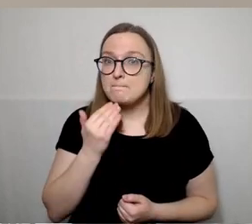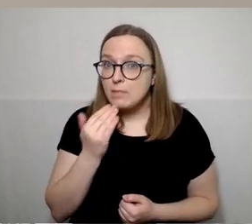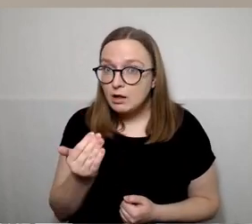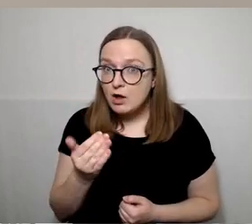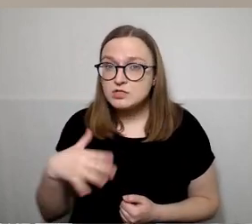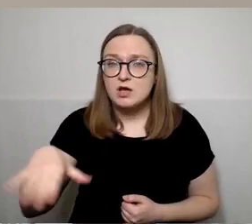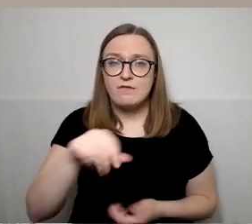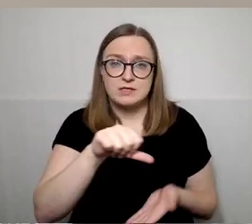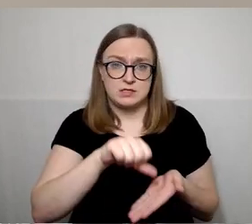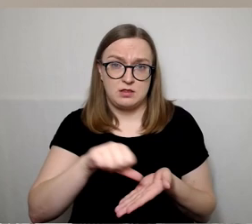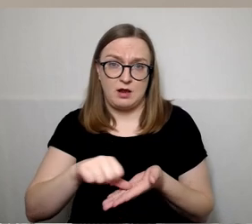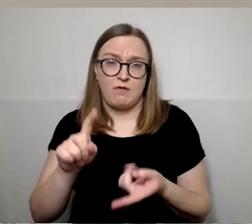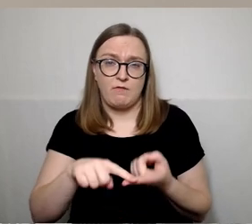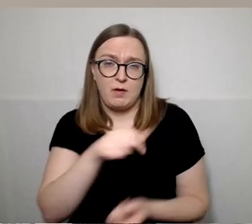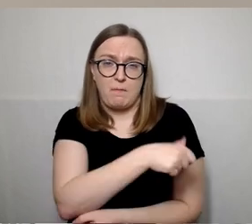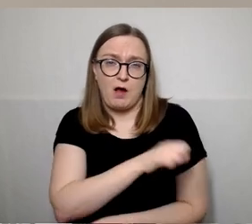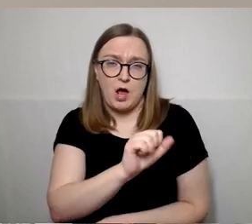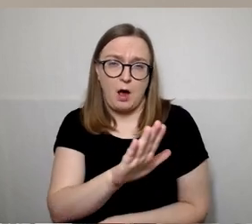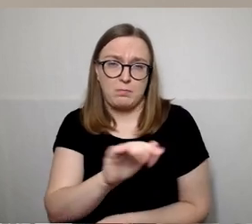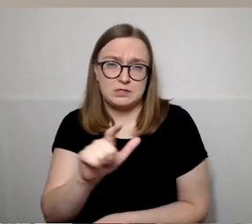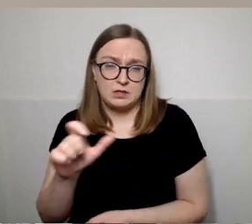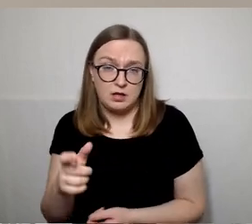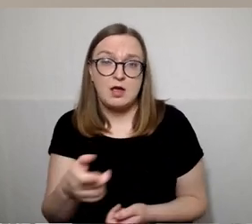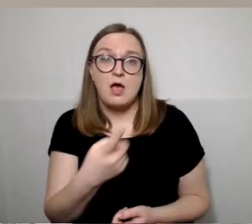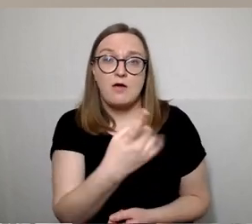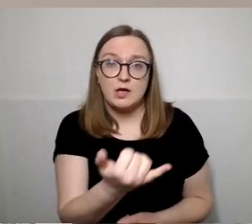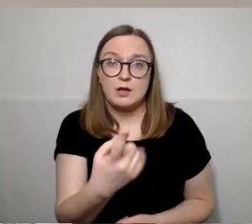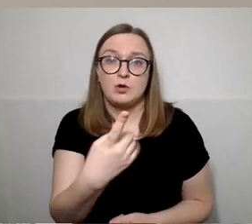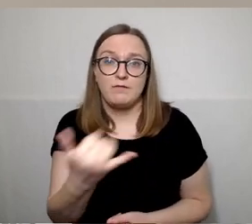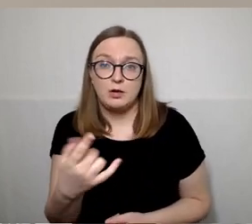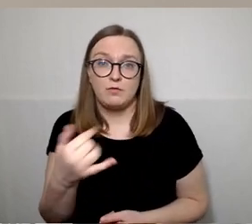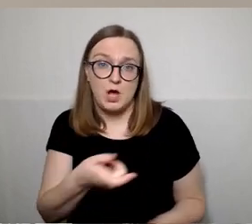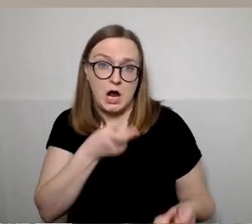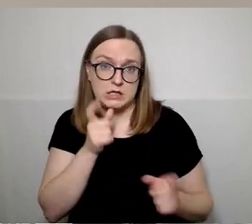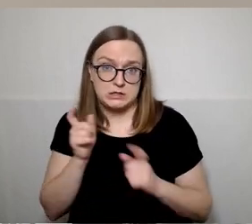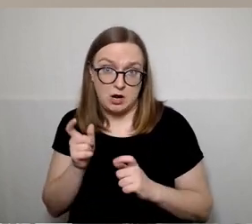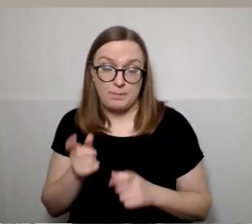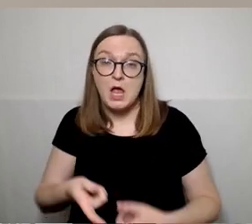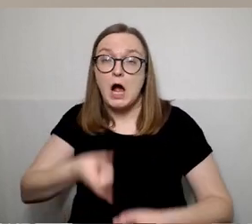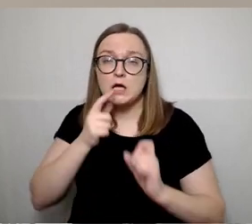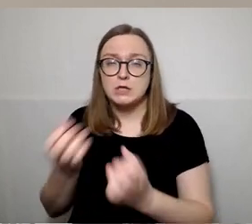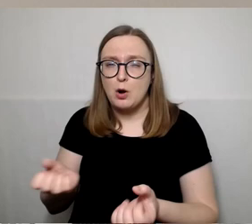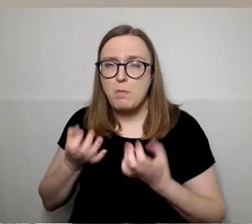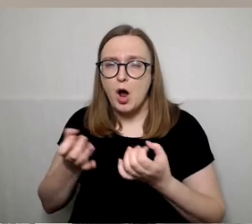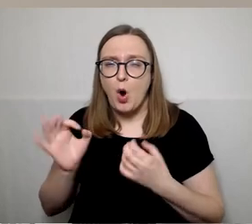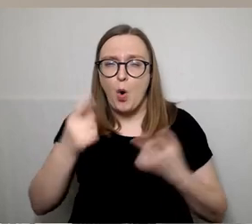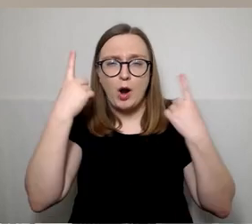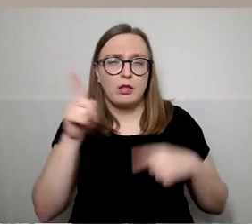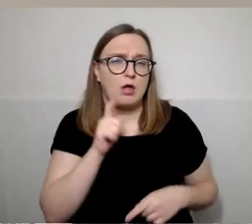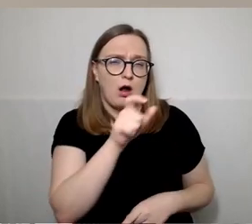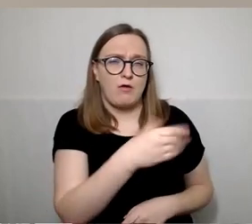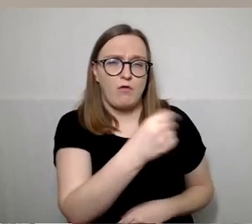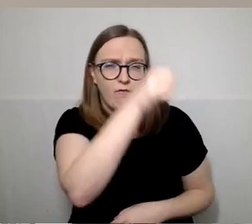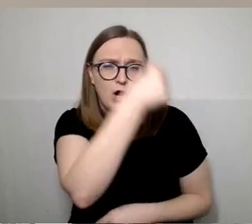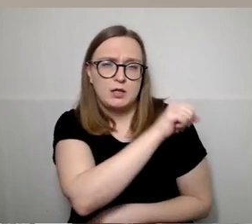visi kandidatai abecėlės tvarka turės po minutę laiko atsakymui, o atsakymo metu nuskambėjus kito kandidato pavardį ir jo atstovaujamos